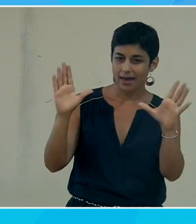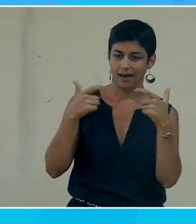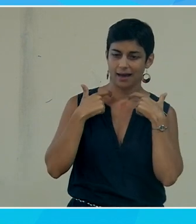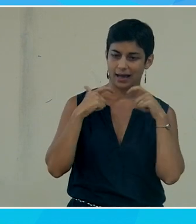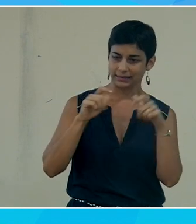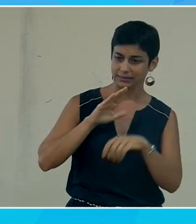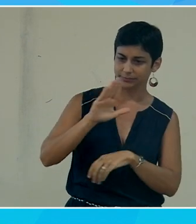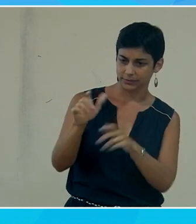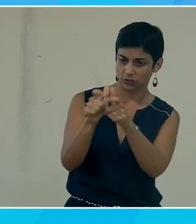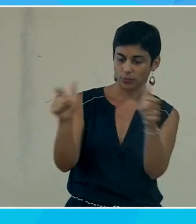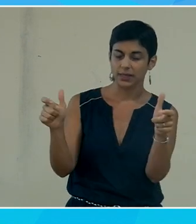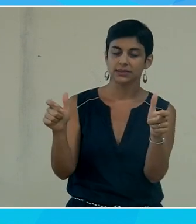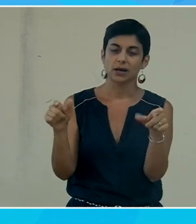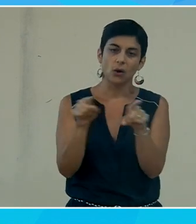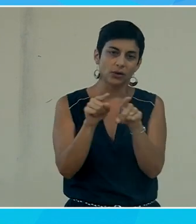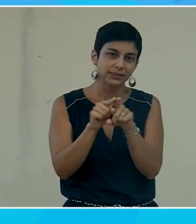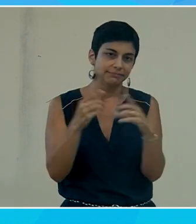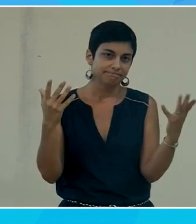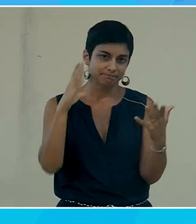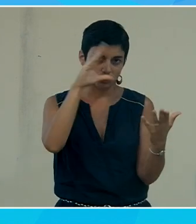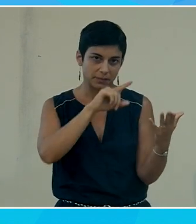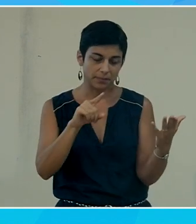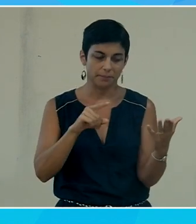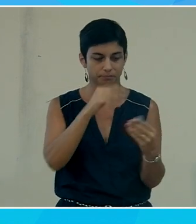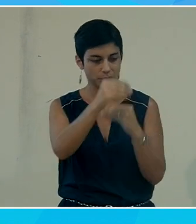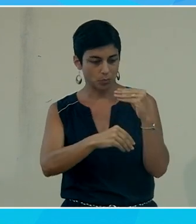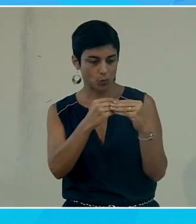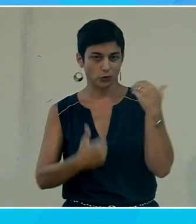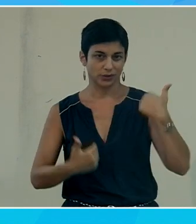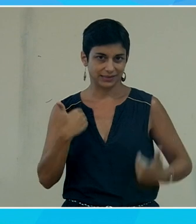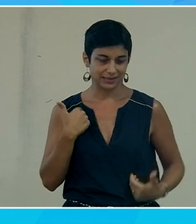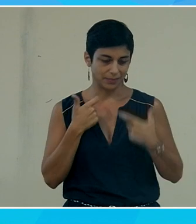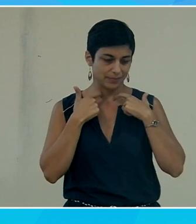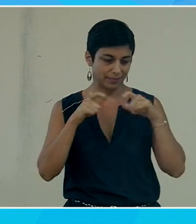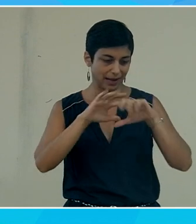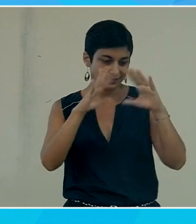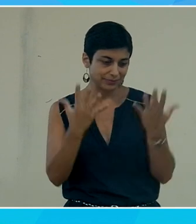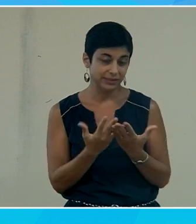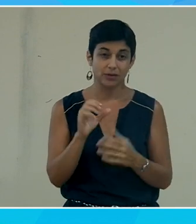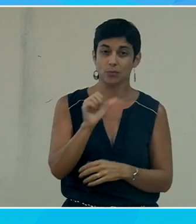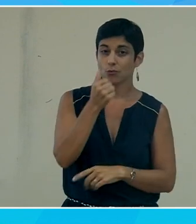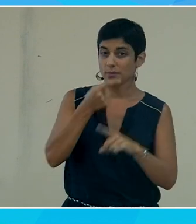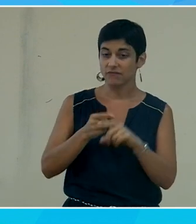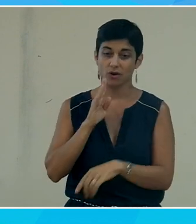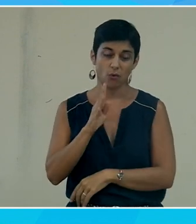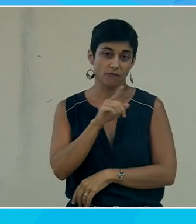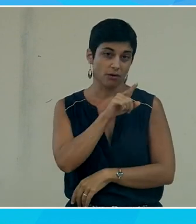alors un petit un petit clin d'oeil c'est vrai que dans le domaine du handicap et de l'accessivité c'est absolument pas ni la première conférence ni la première réunion que je fais et